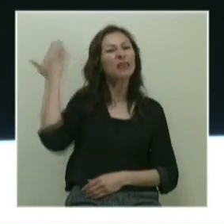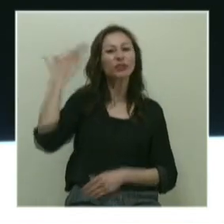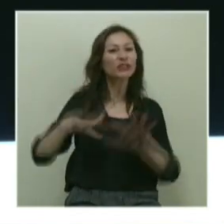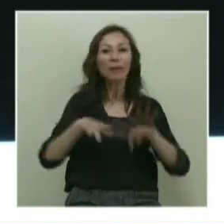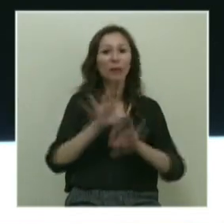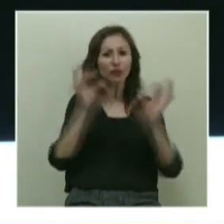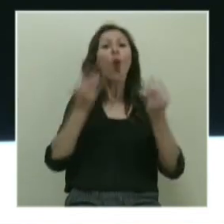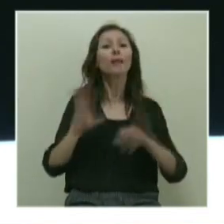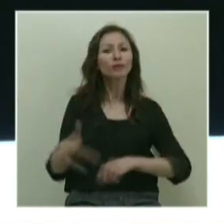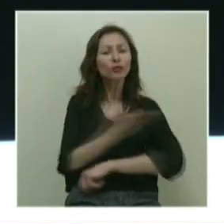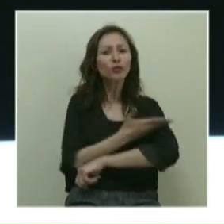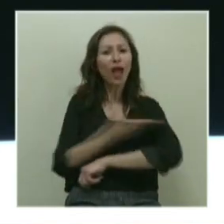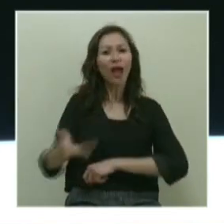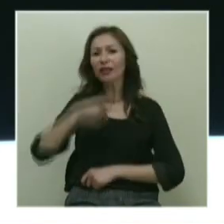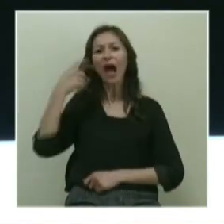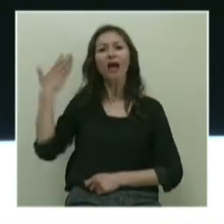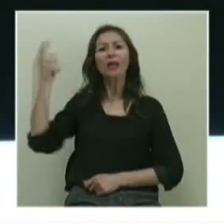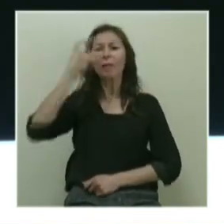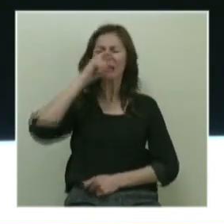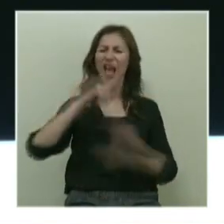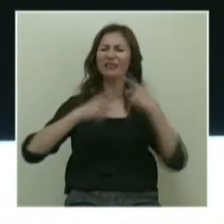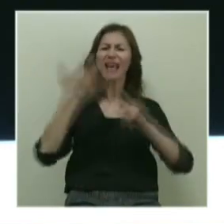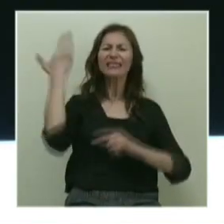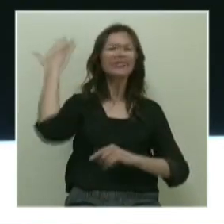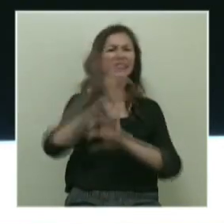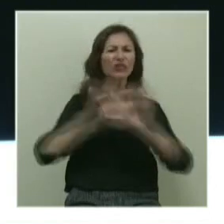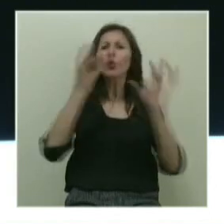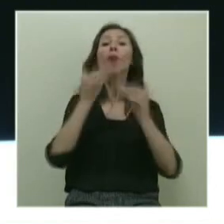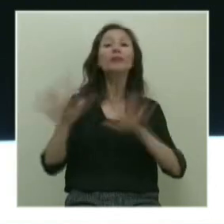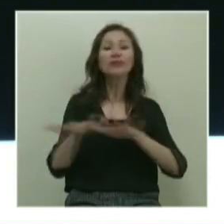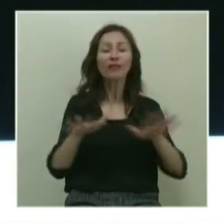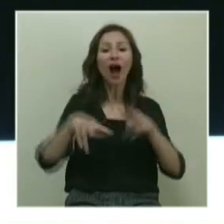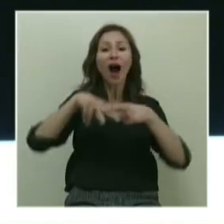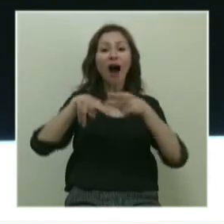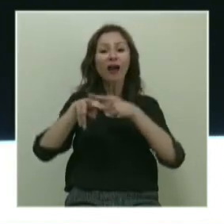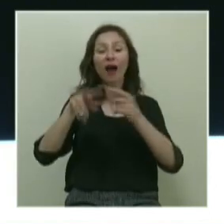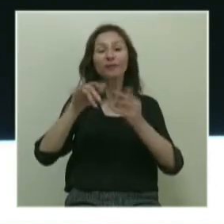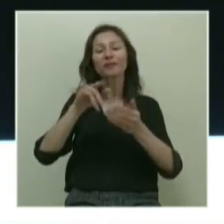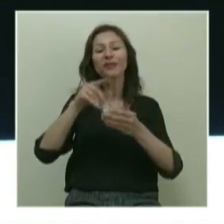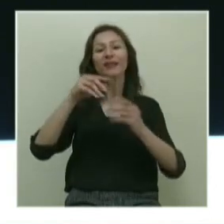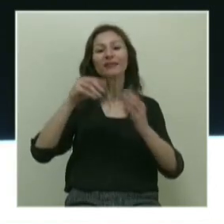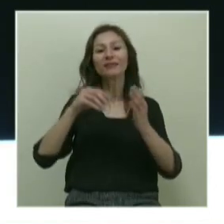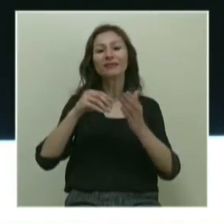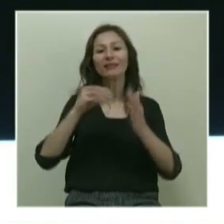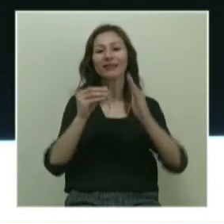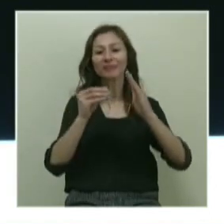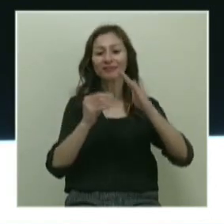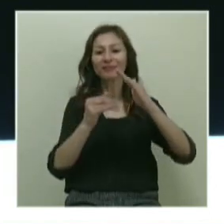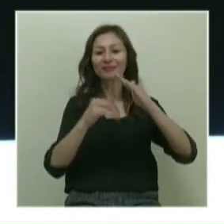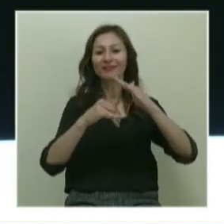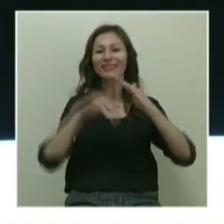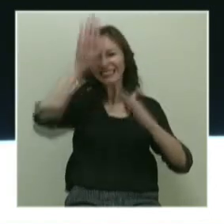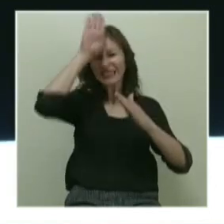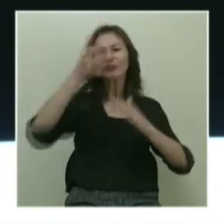bu ülkede. Bu ülkenin tarihinde deprem yok. Bizans'ta falan hiç olmamış. Osmanlı'da hiç olmamış. Ayasofya'nın kubbesi yıkılmamış mesela. Hiç olmamış.